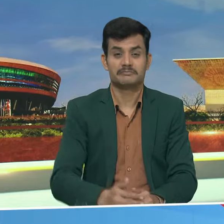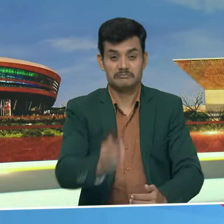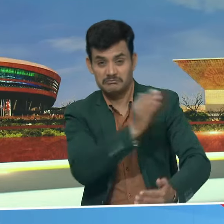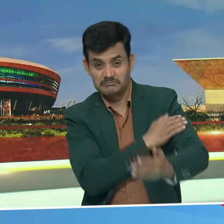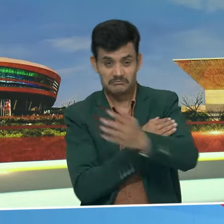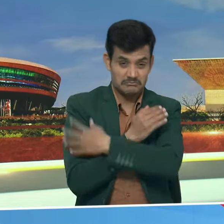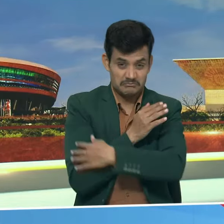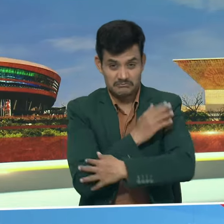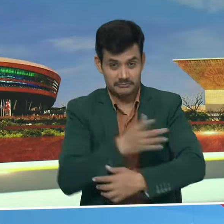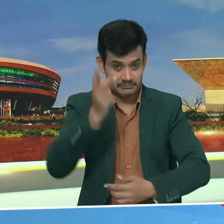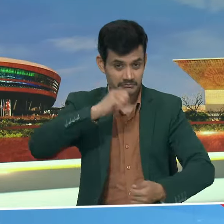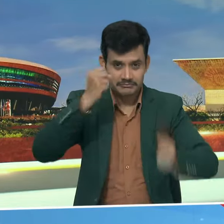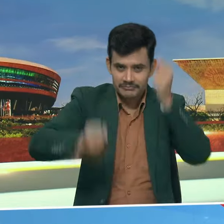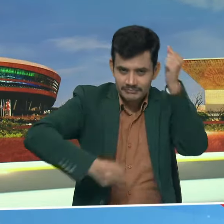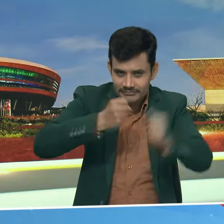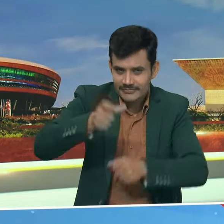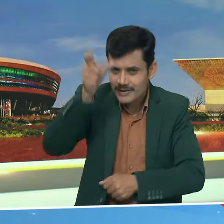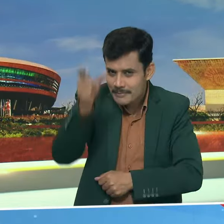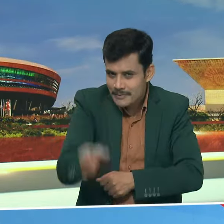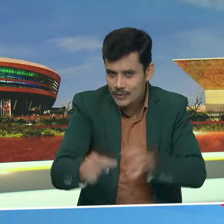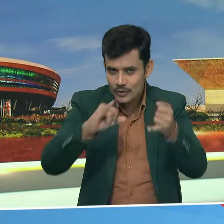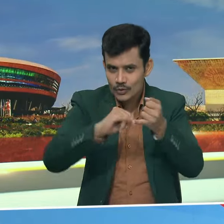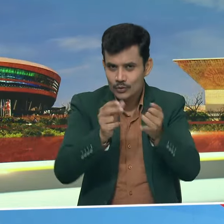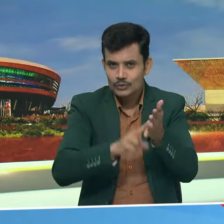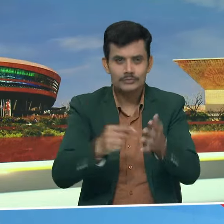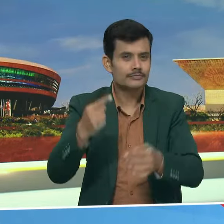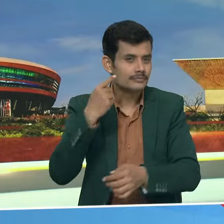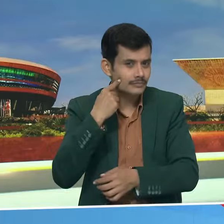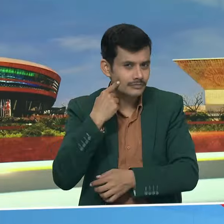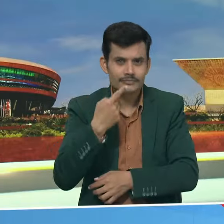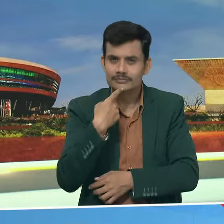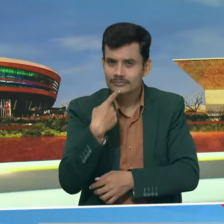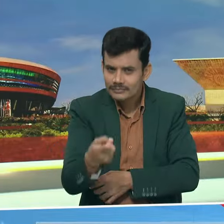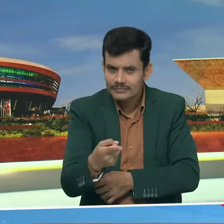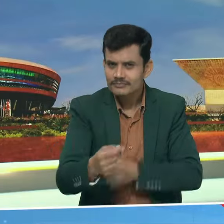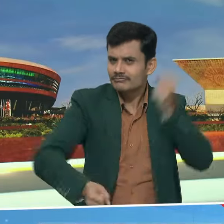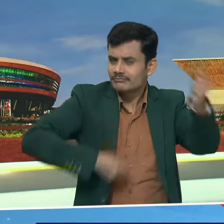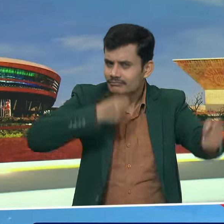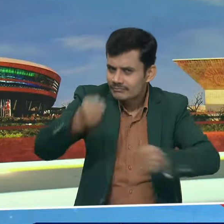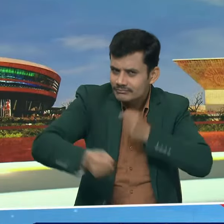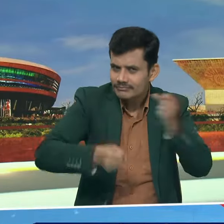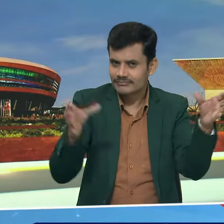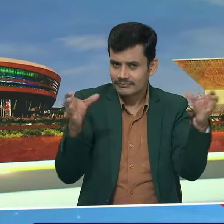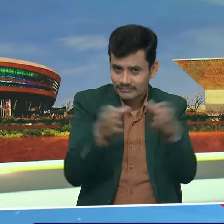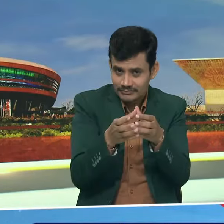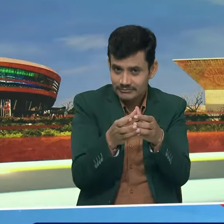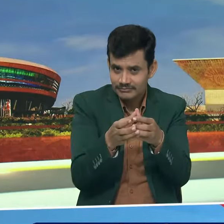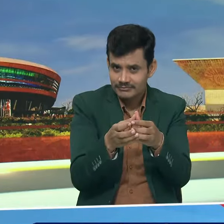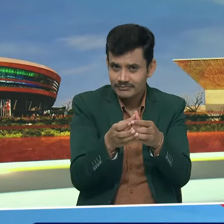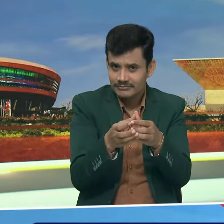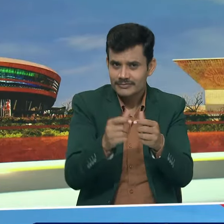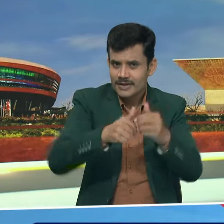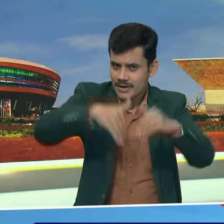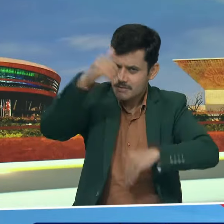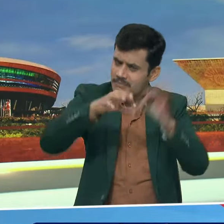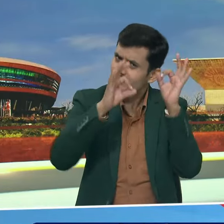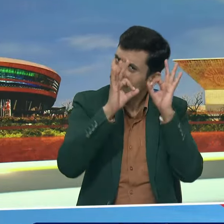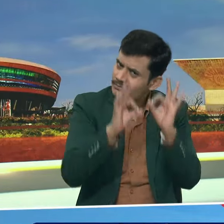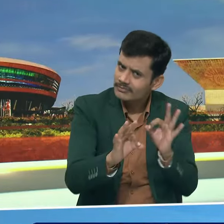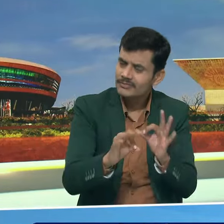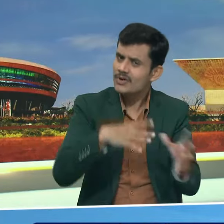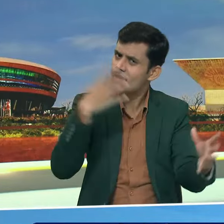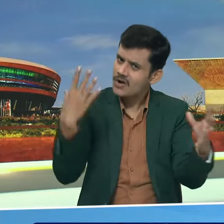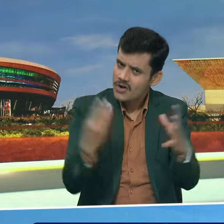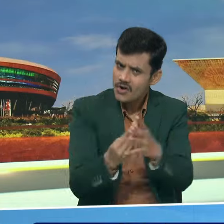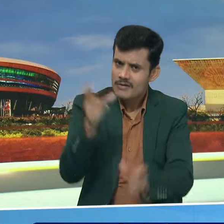कुष्टी के पूर्फ खिलाडी सुनील राणा का कहना है कि कुष्टी संग के चुनाव सही तरीके और सही माहौल में हुए ऐसे में अब सभी